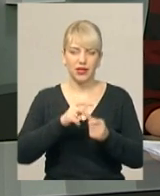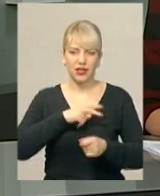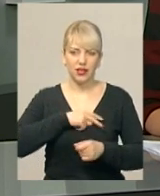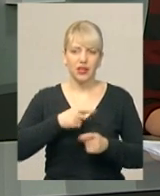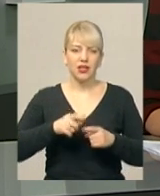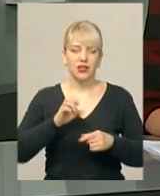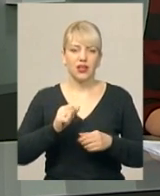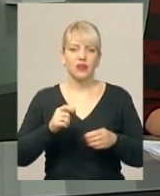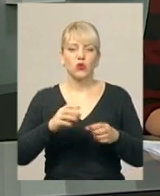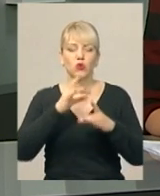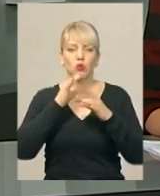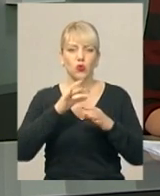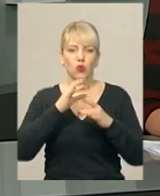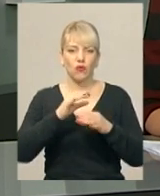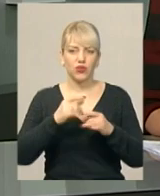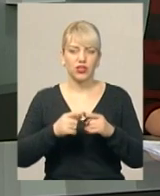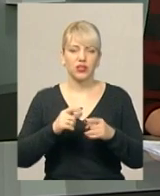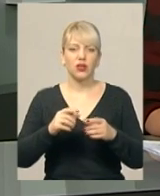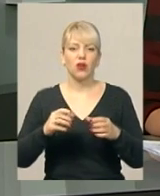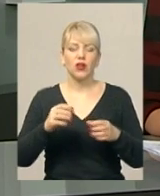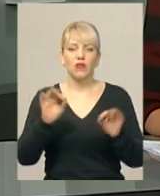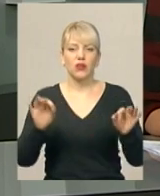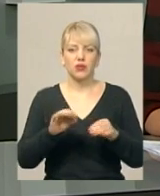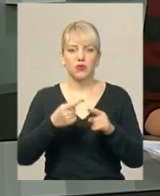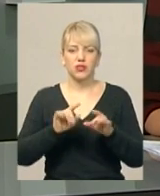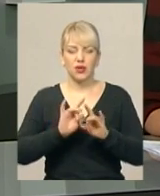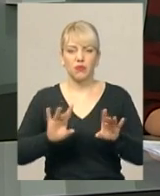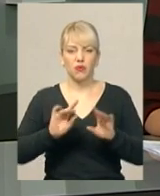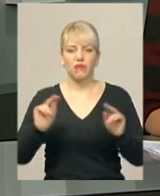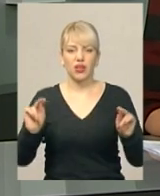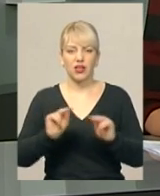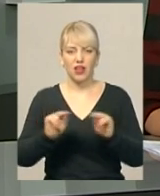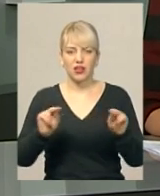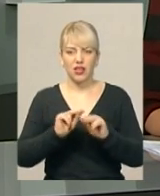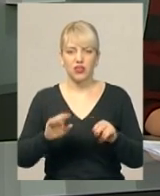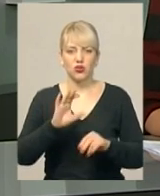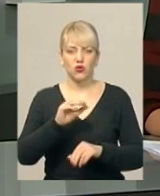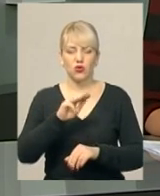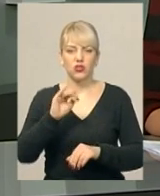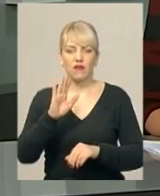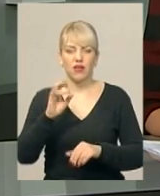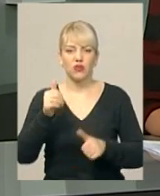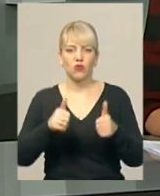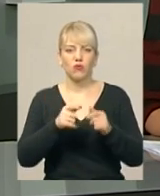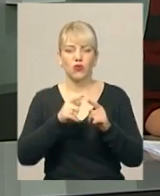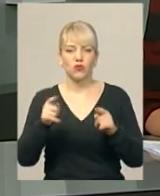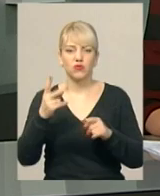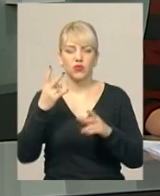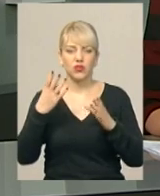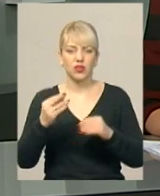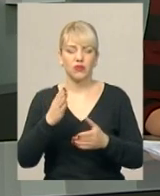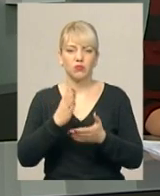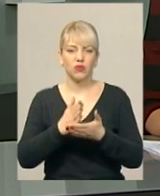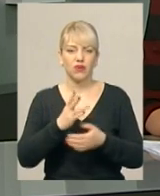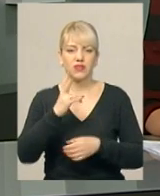ударних інструментах «Сурми над Бугом». Про це повідомив викладач юного музиканта Василь Оживан. Конкурс упродовж двох днів відбувався на